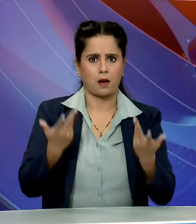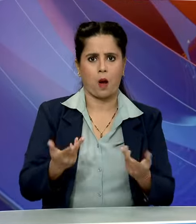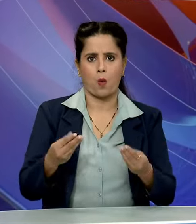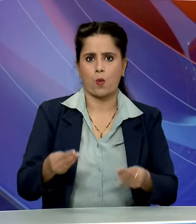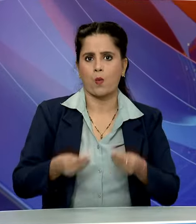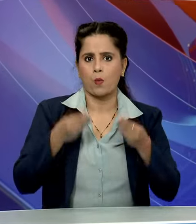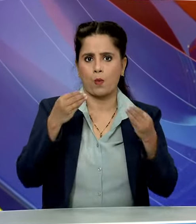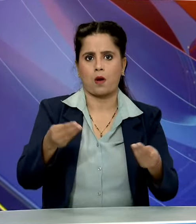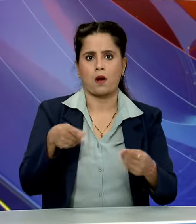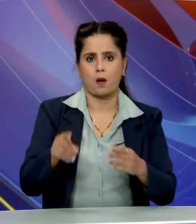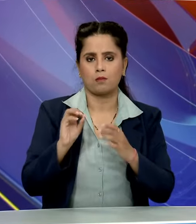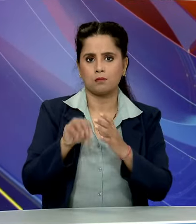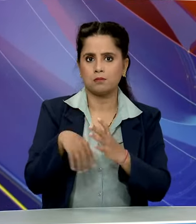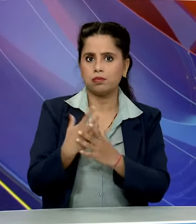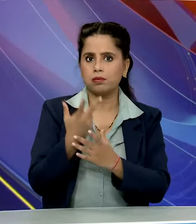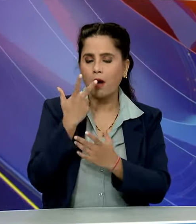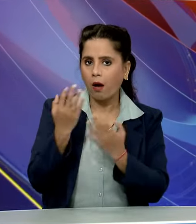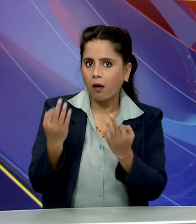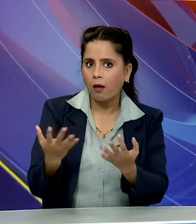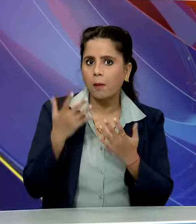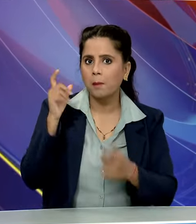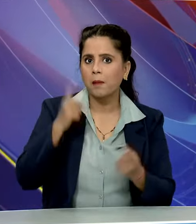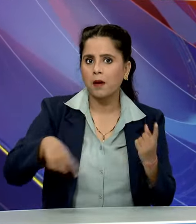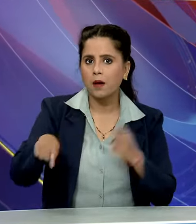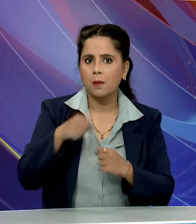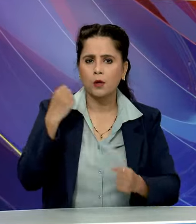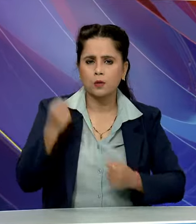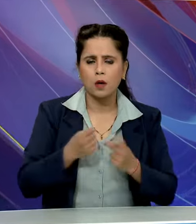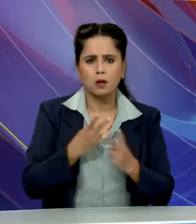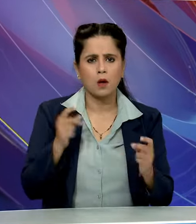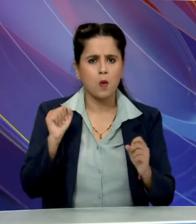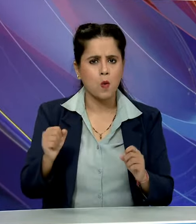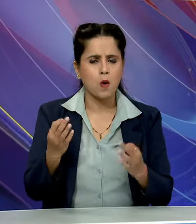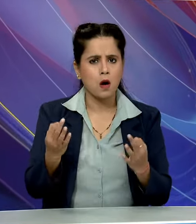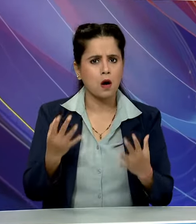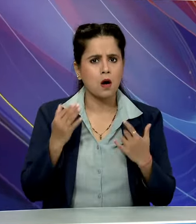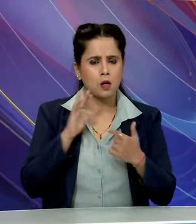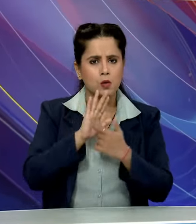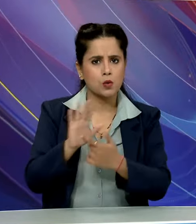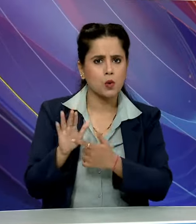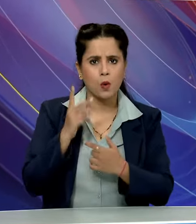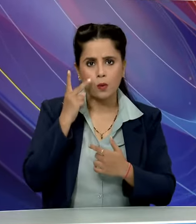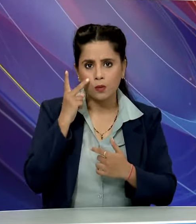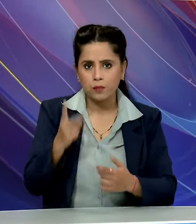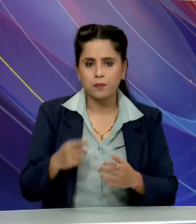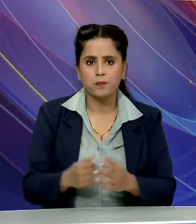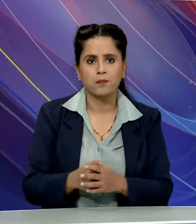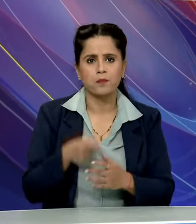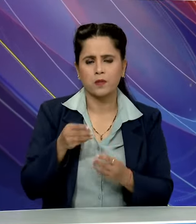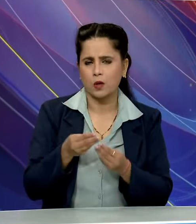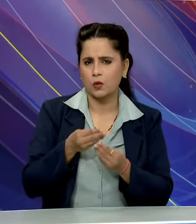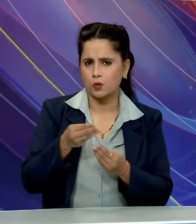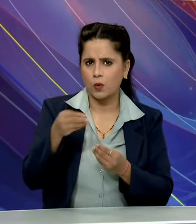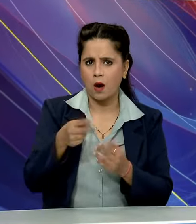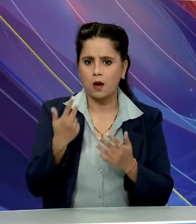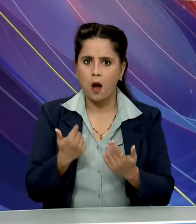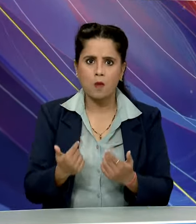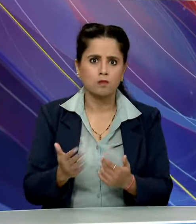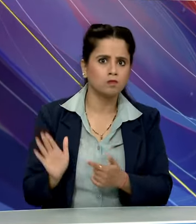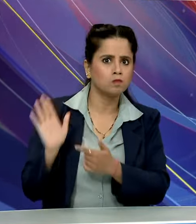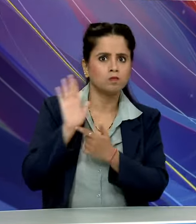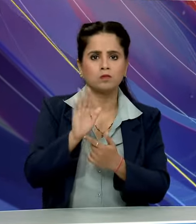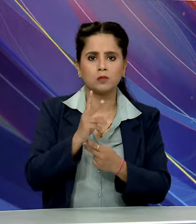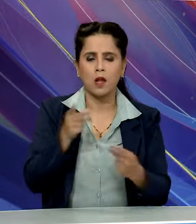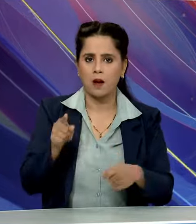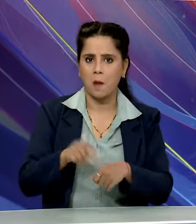दिया है कि उभरते हुए खिलाडियों को अपनी शांदार प्रफॉर्मेस देकर जल्द उपर आने का अफसर मिल रहा